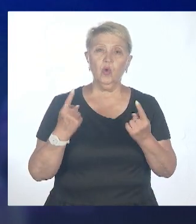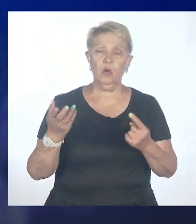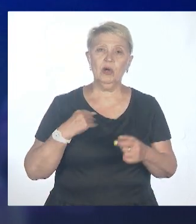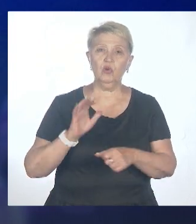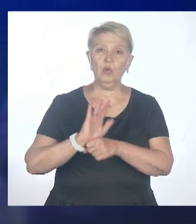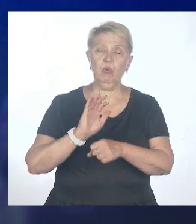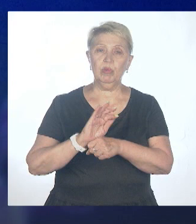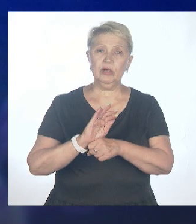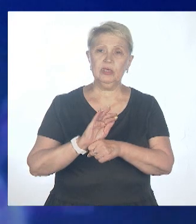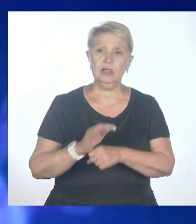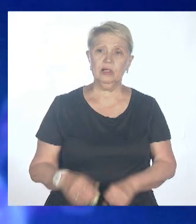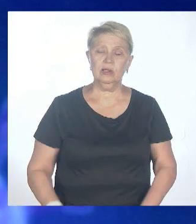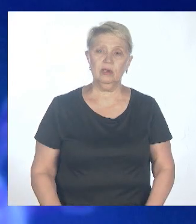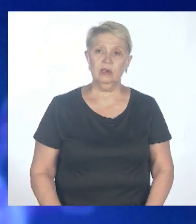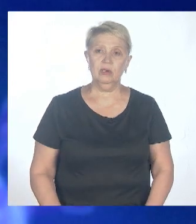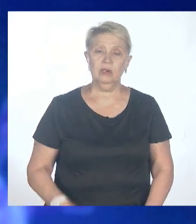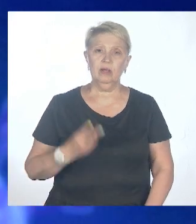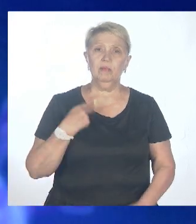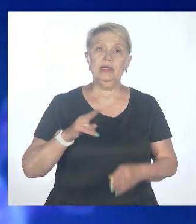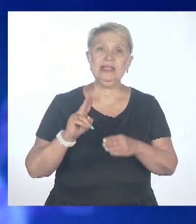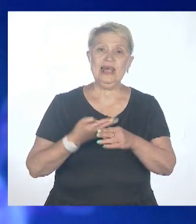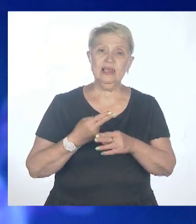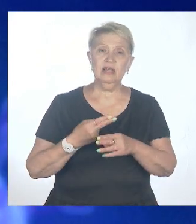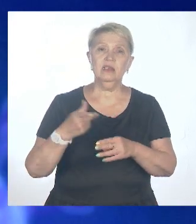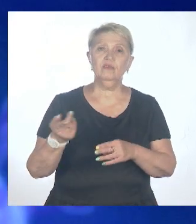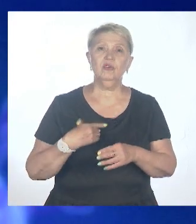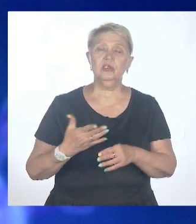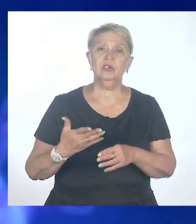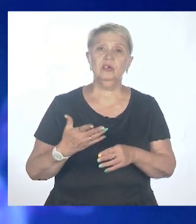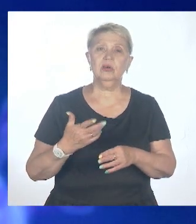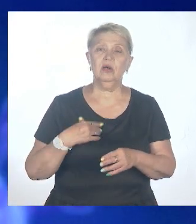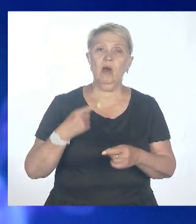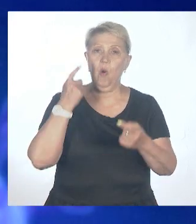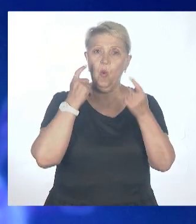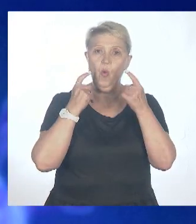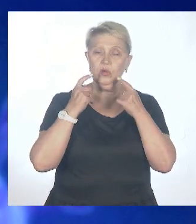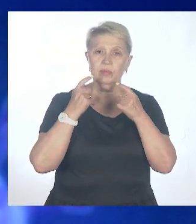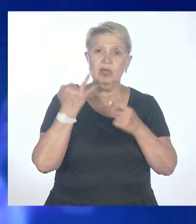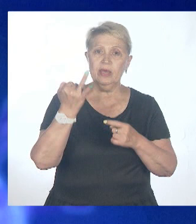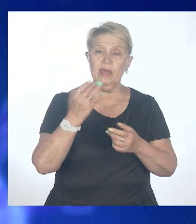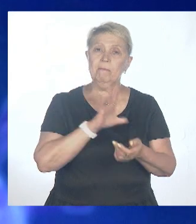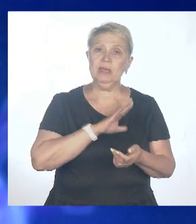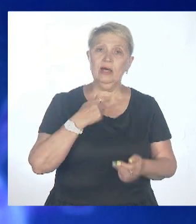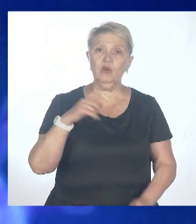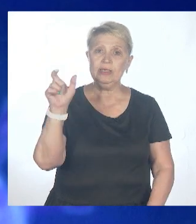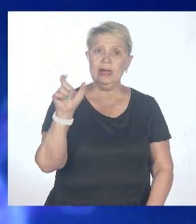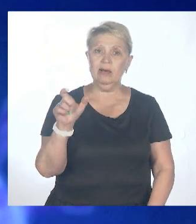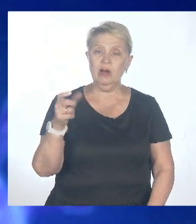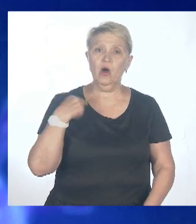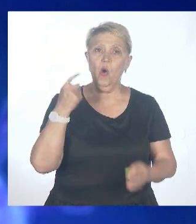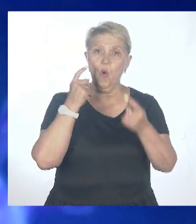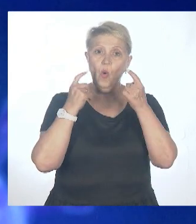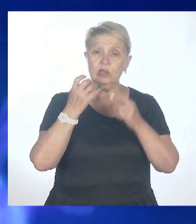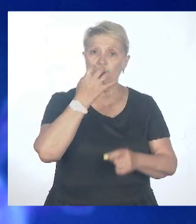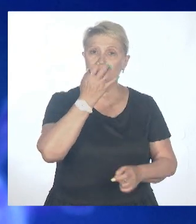«Опыт искоренения натуральной ОСПИ». И там была целая глава, посвященная ОСПИ-обезьян, в которой говорилось,